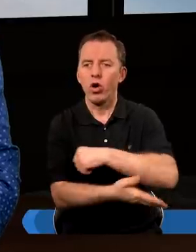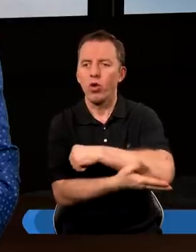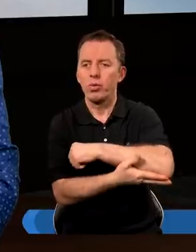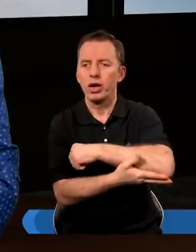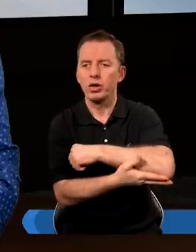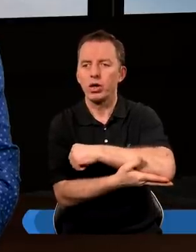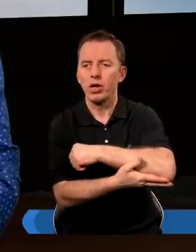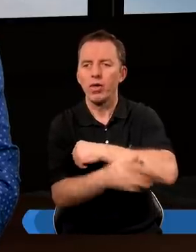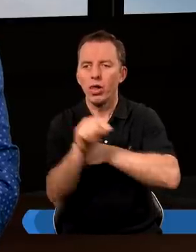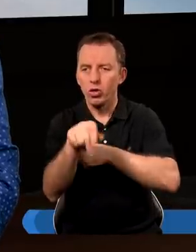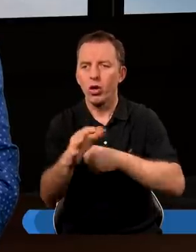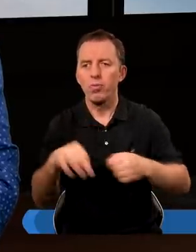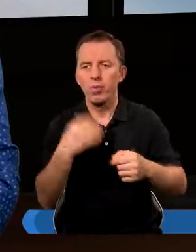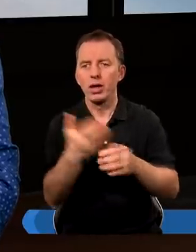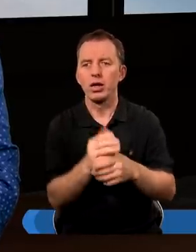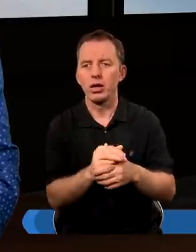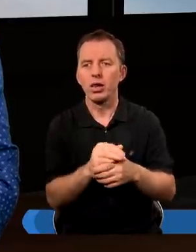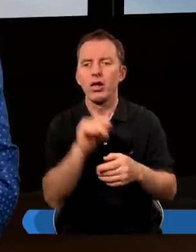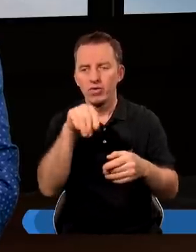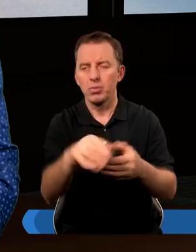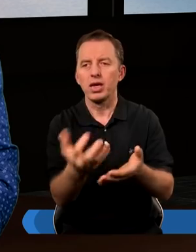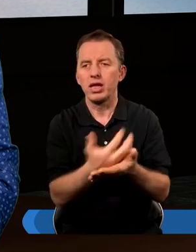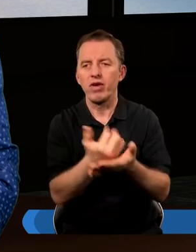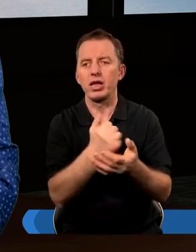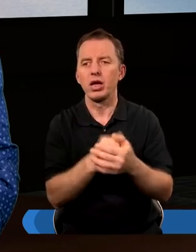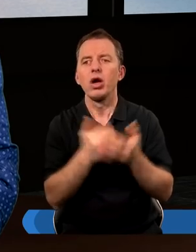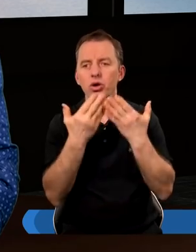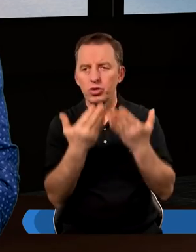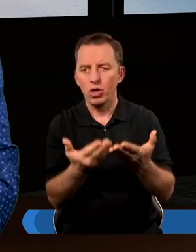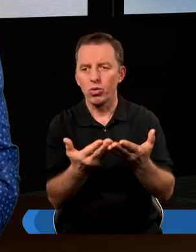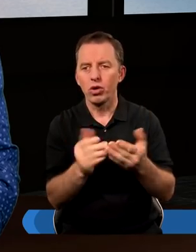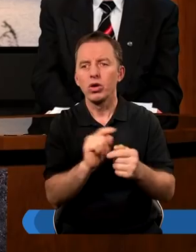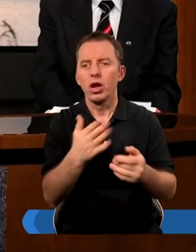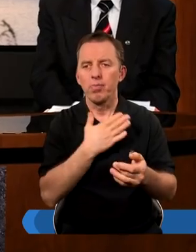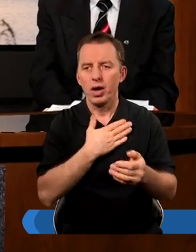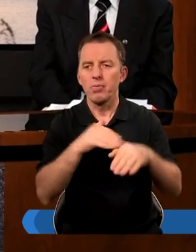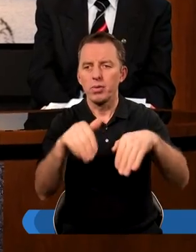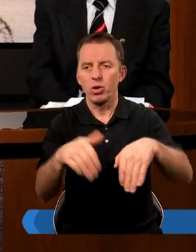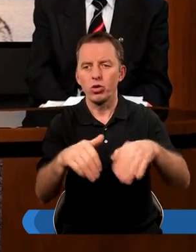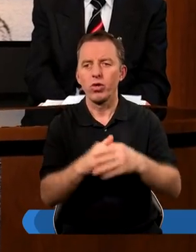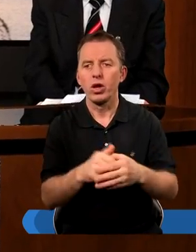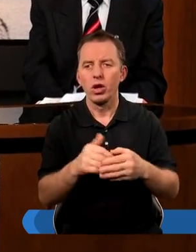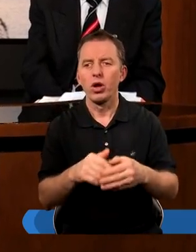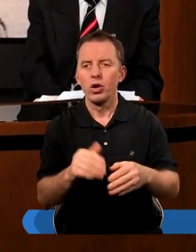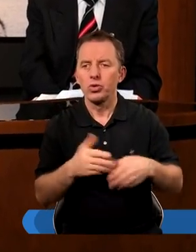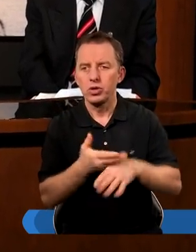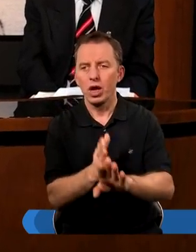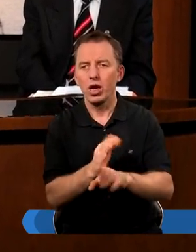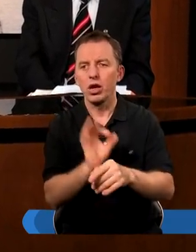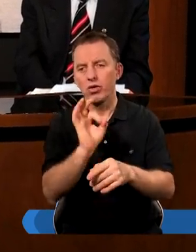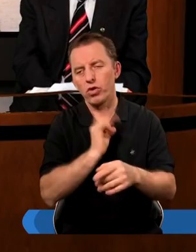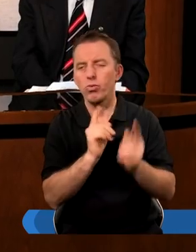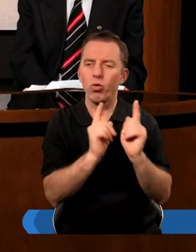oparciu o to, Panie, co jest w nim zawarte. Dziękujemy Tobie, że mamy taką możliwość dzielenia się